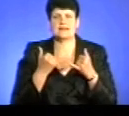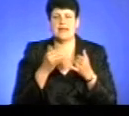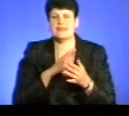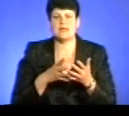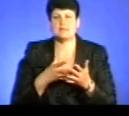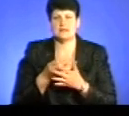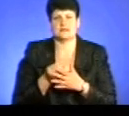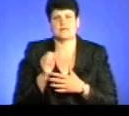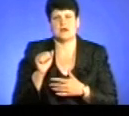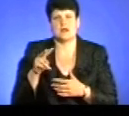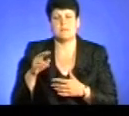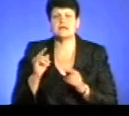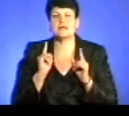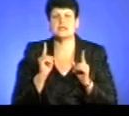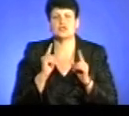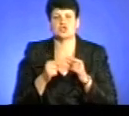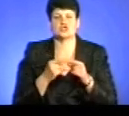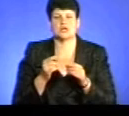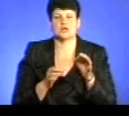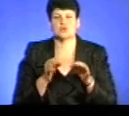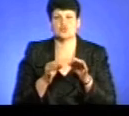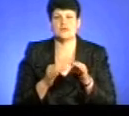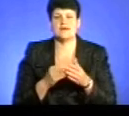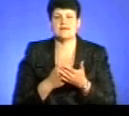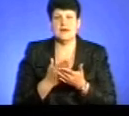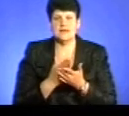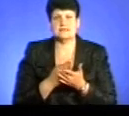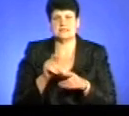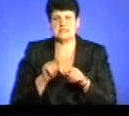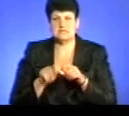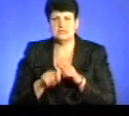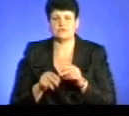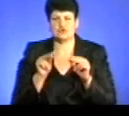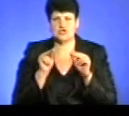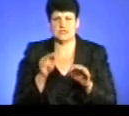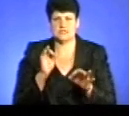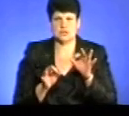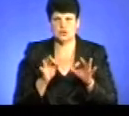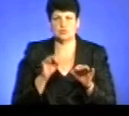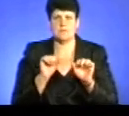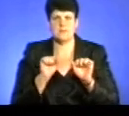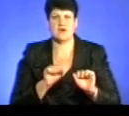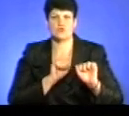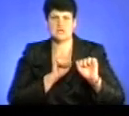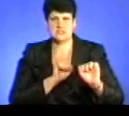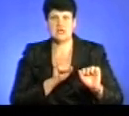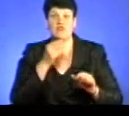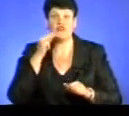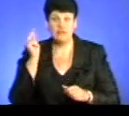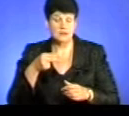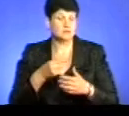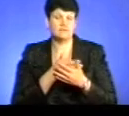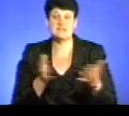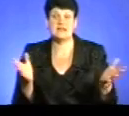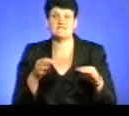аліментів, але це тільки через суд. Якісне слідство, доведення вини, справедливість суд, право на захист, винен, будь